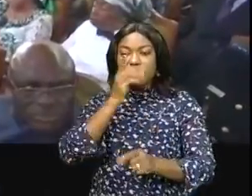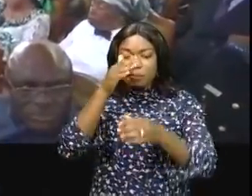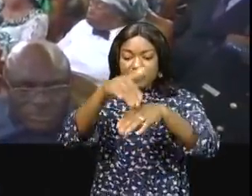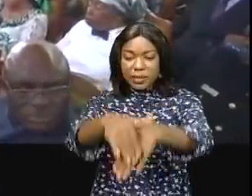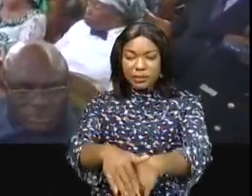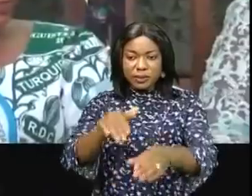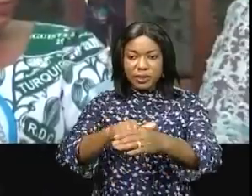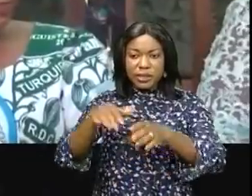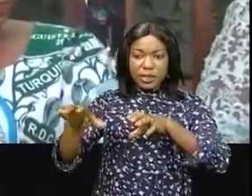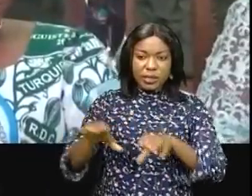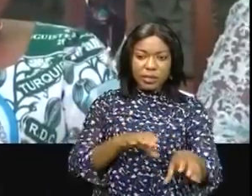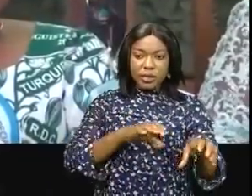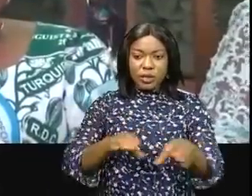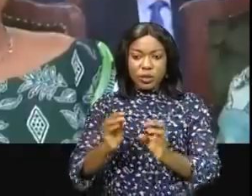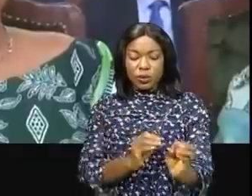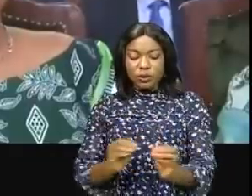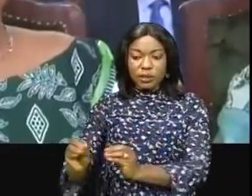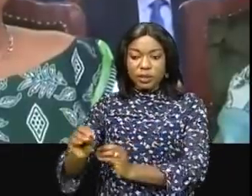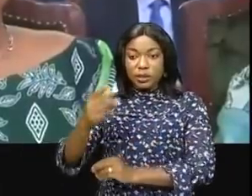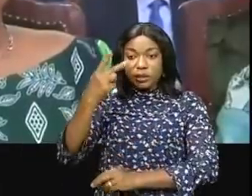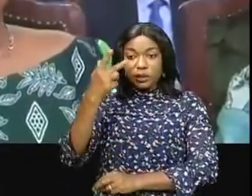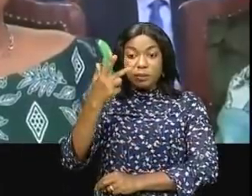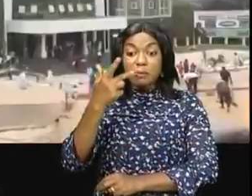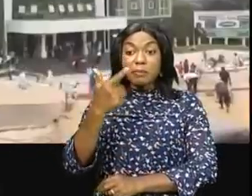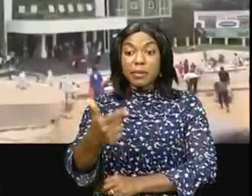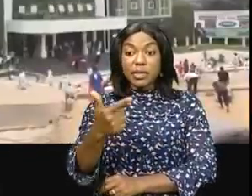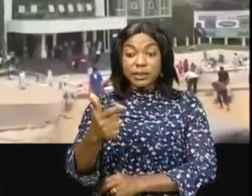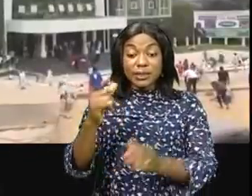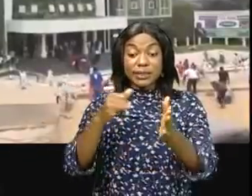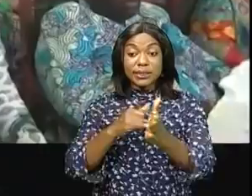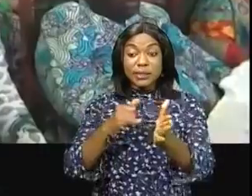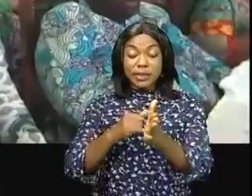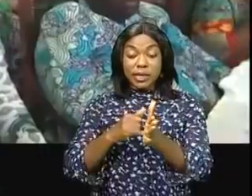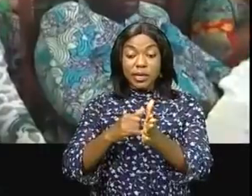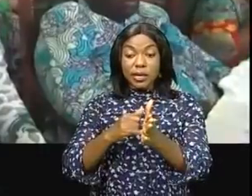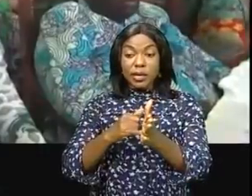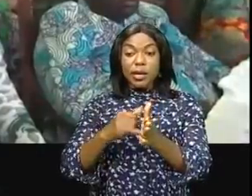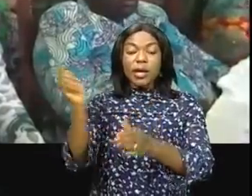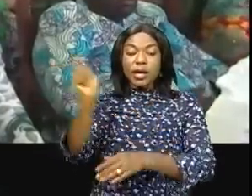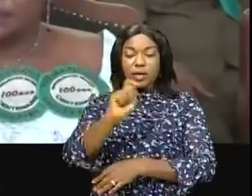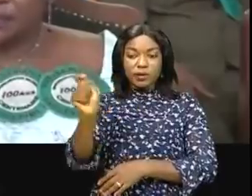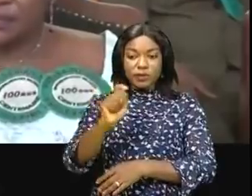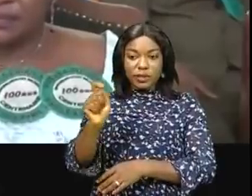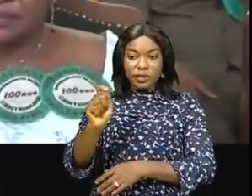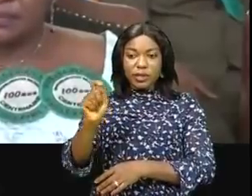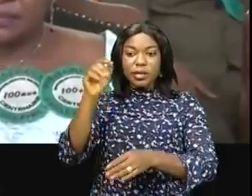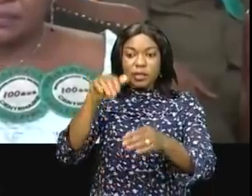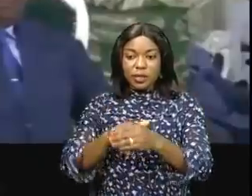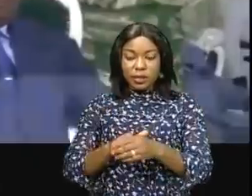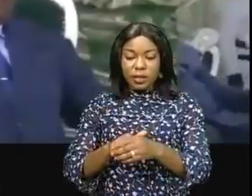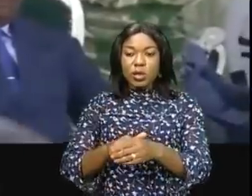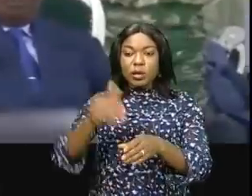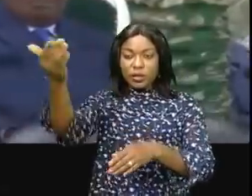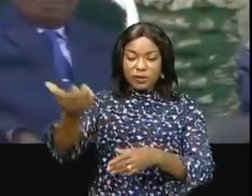'activité irrelative organisée le mardi 6 avril en Kamba, Jérusalem, dans la province du Congo central. Sur